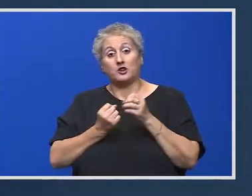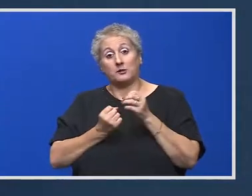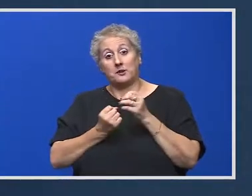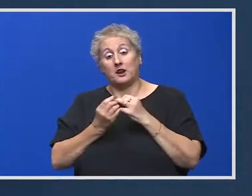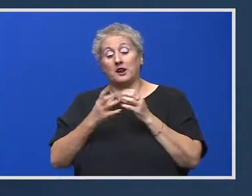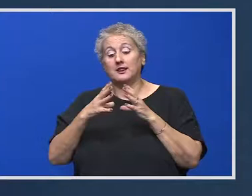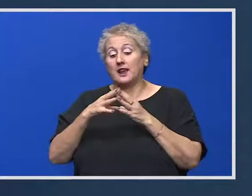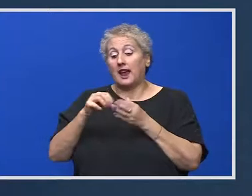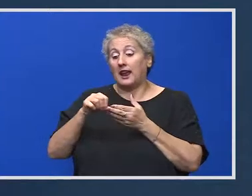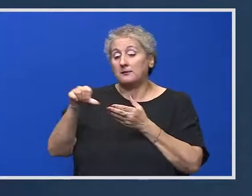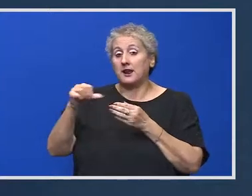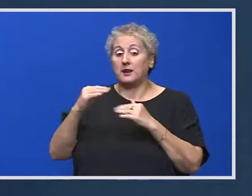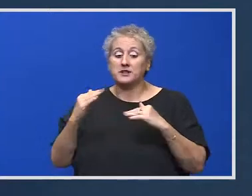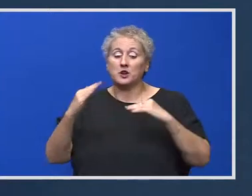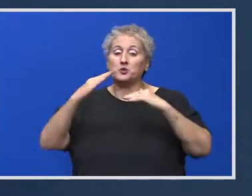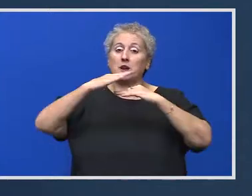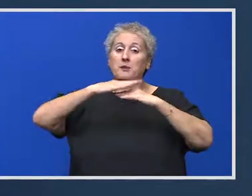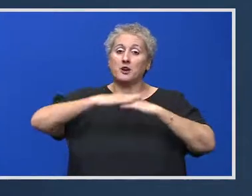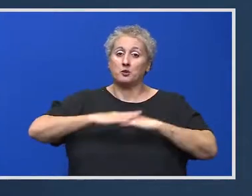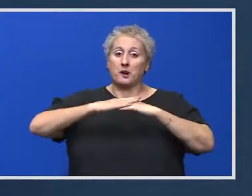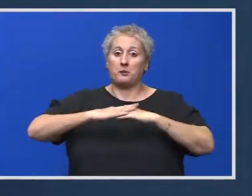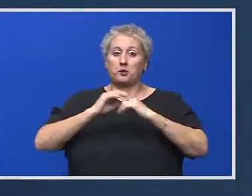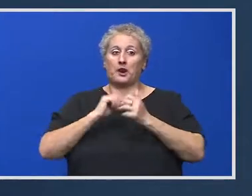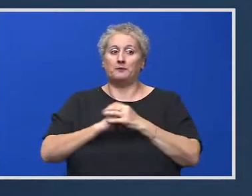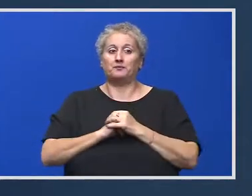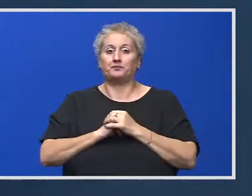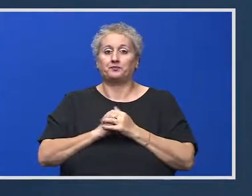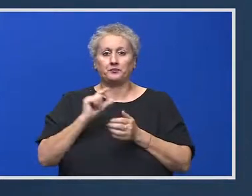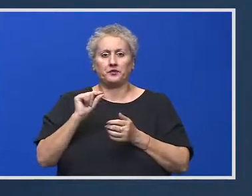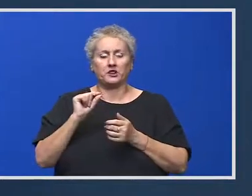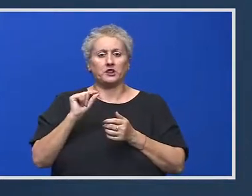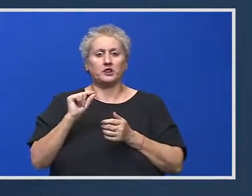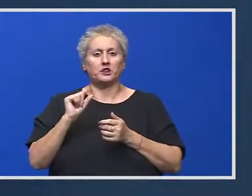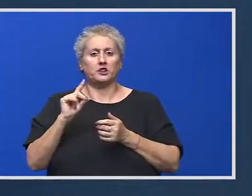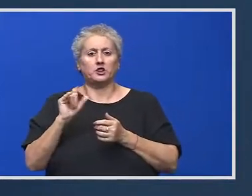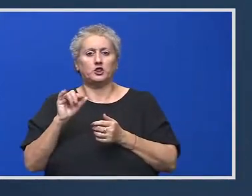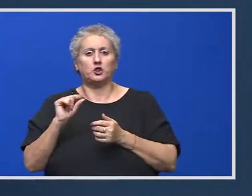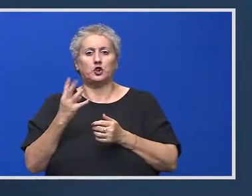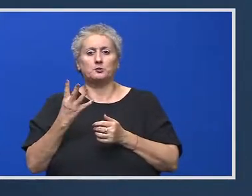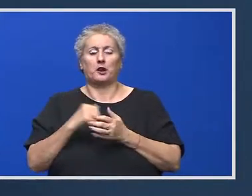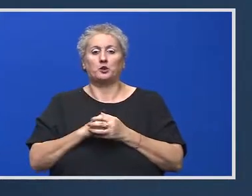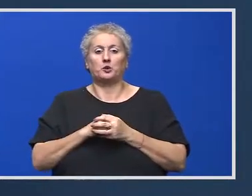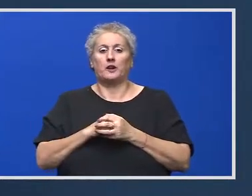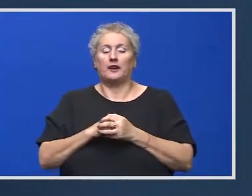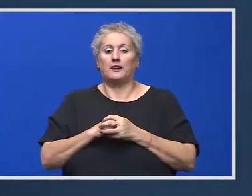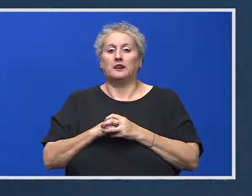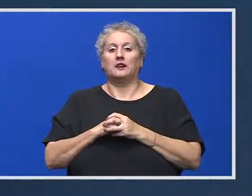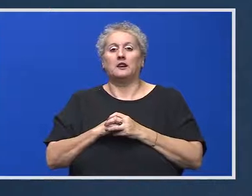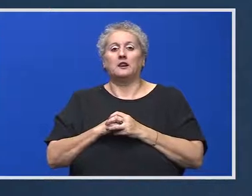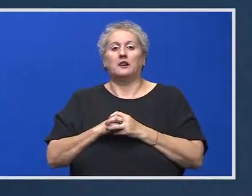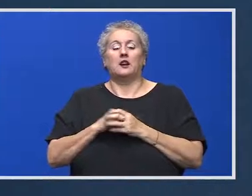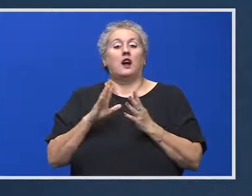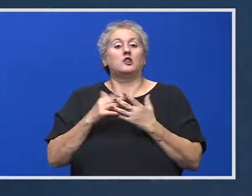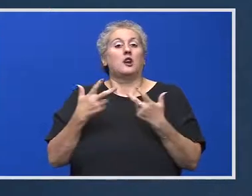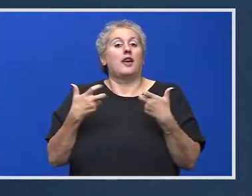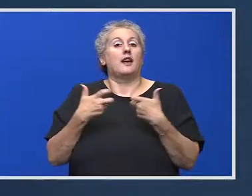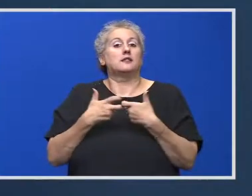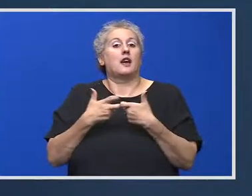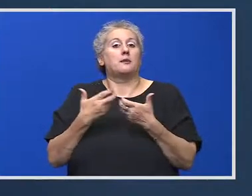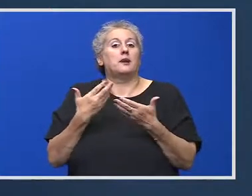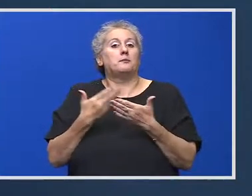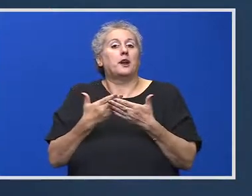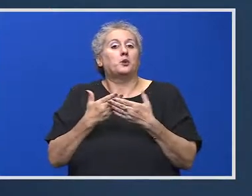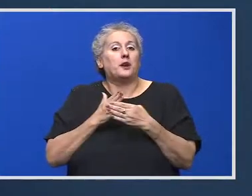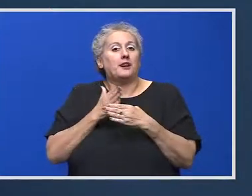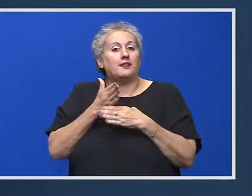pentru eliminarea suprapunerilor. Bună ziua, Ema Stoica, DICI24. V-aș ruga o precizare în privință acelui examen pentru